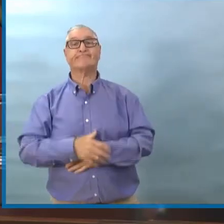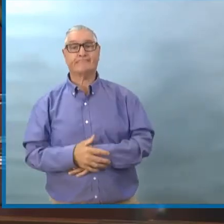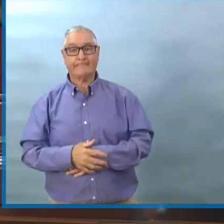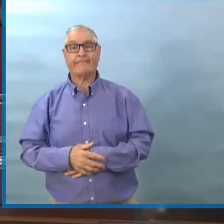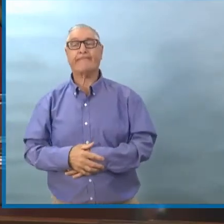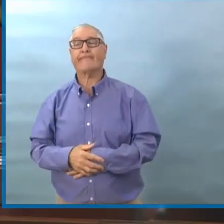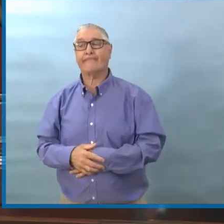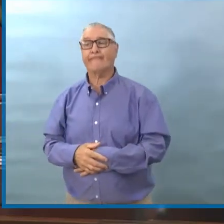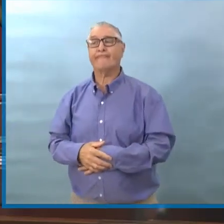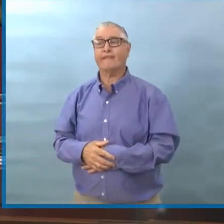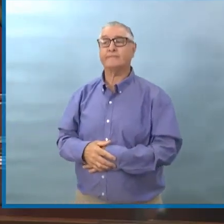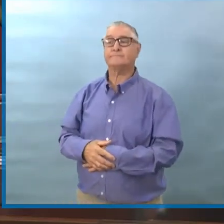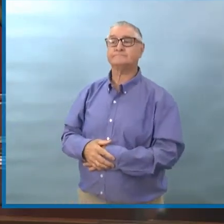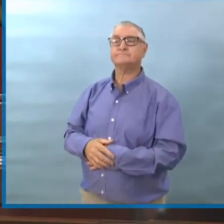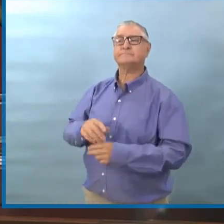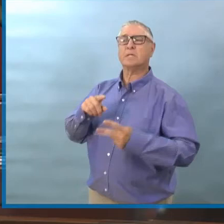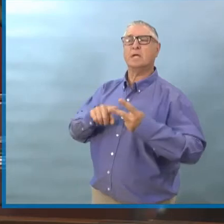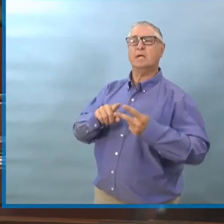Question inaudible.